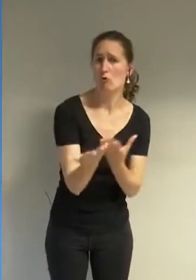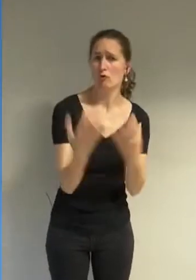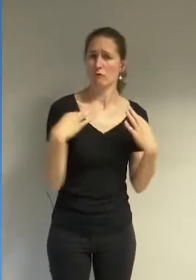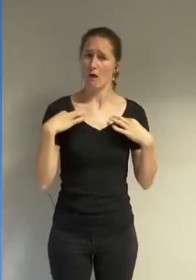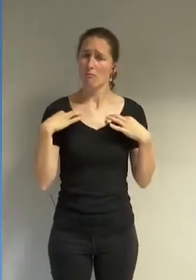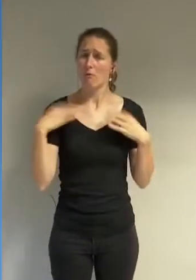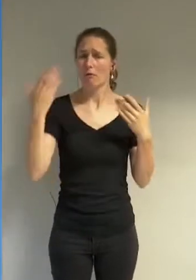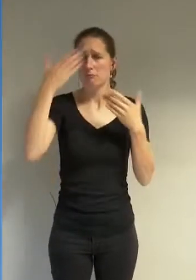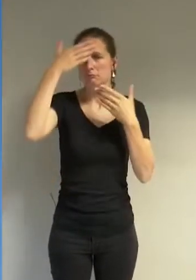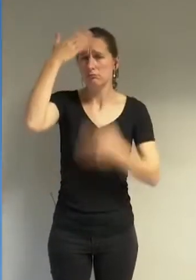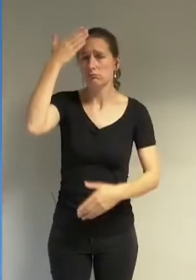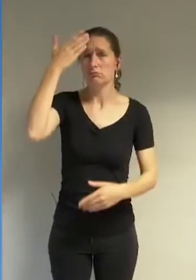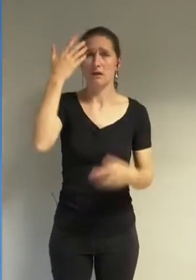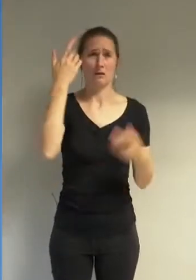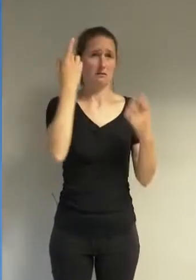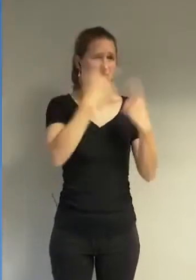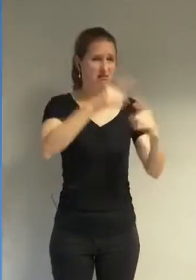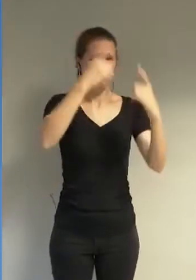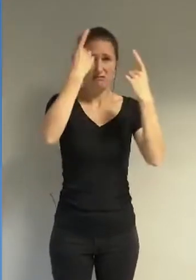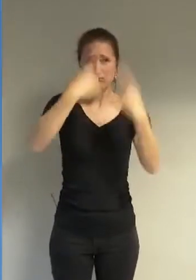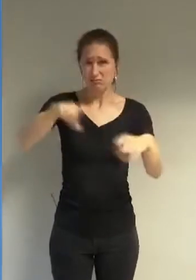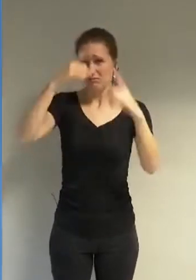aucune n'est identique à l'autre